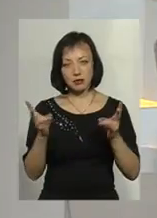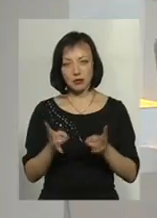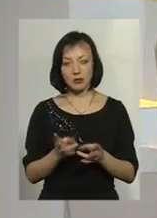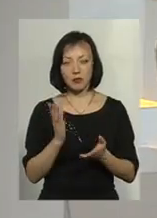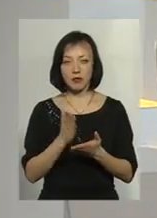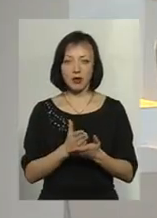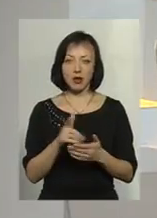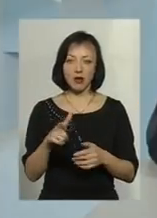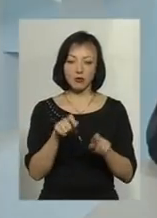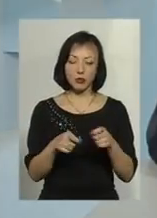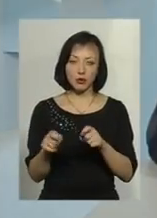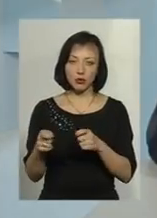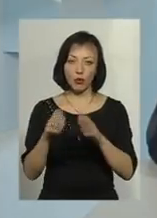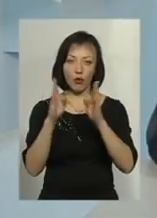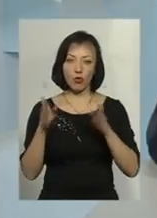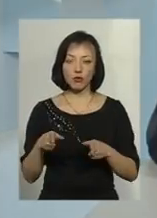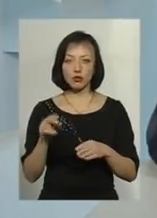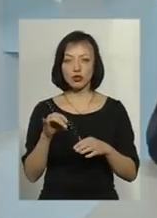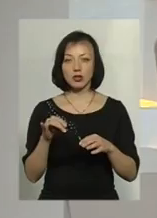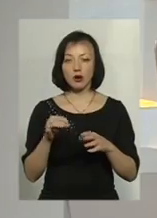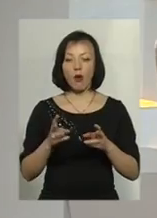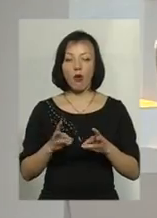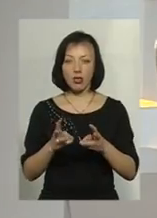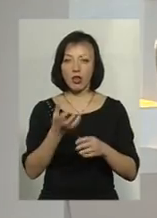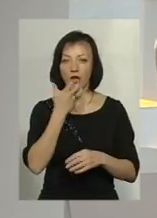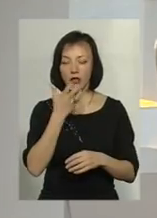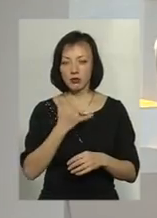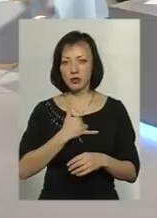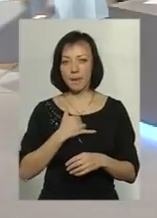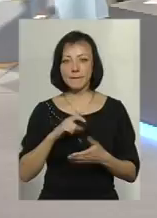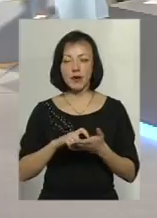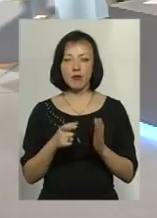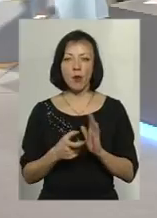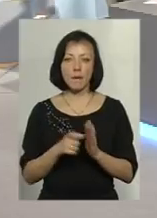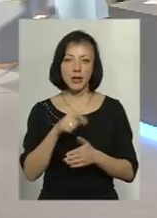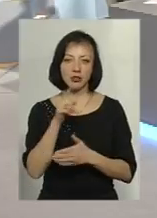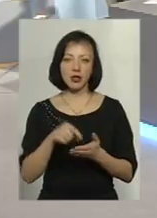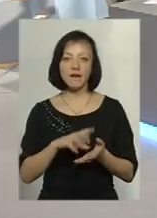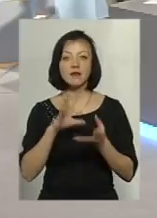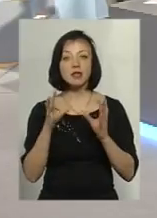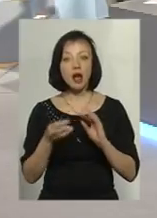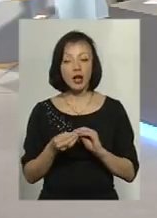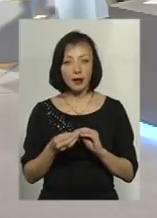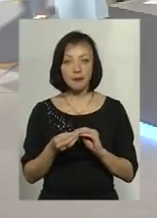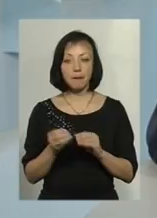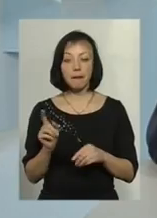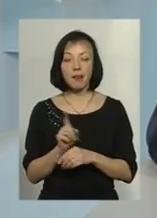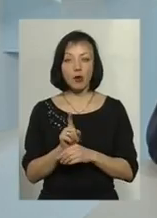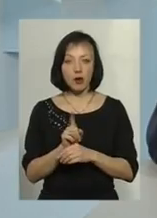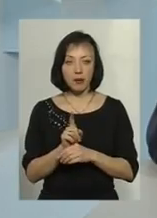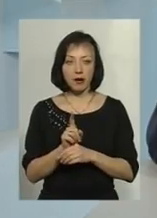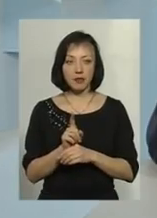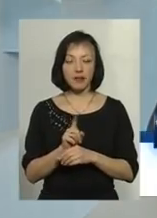має чи то газову плиту, колонку, чи шкотел в себе в помешканні? Ну, взагалі-то, нормами